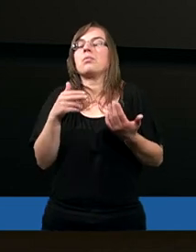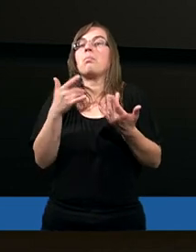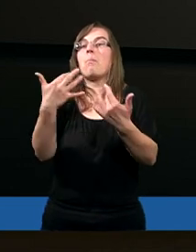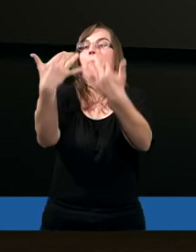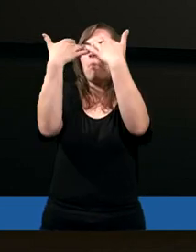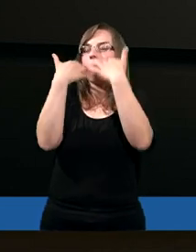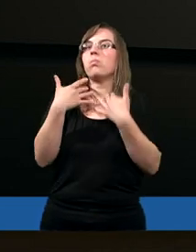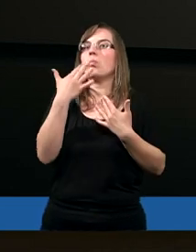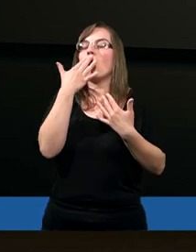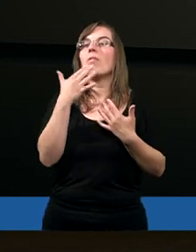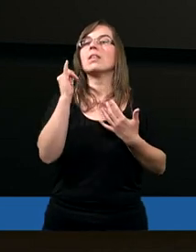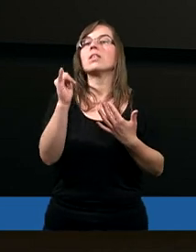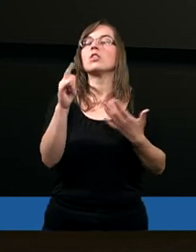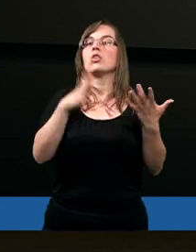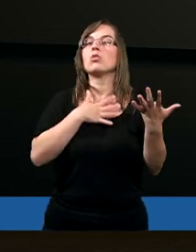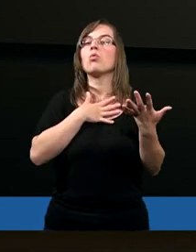do Was przemówiło tak, że